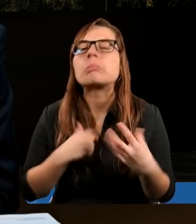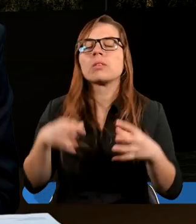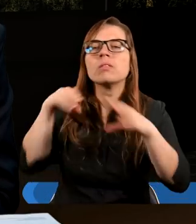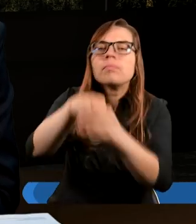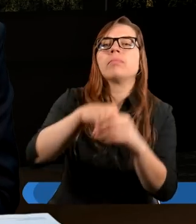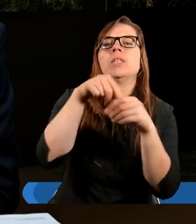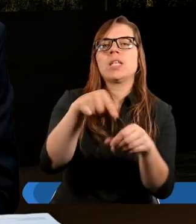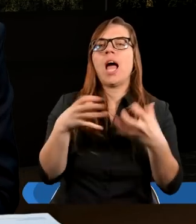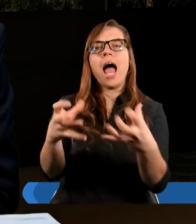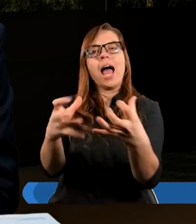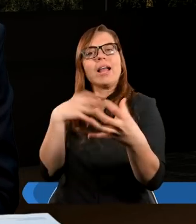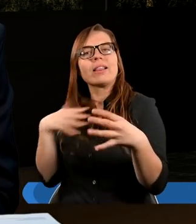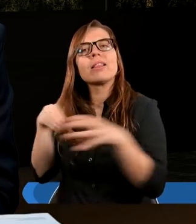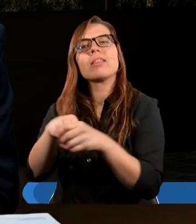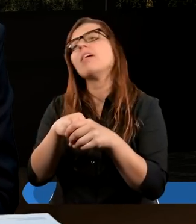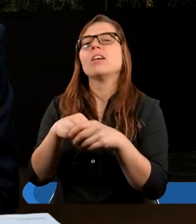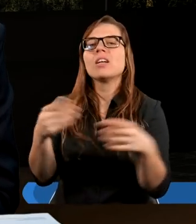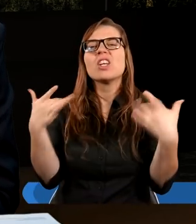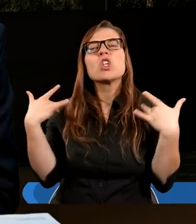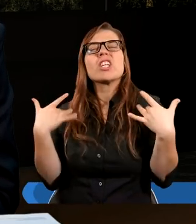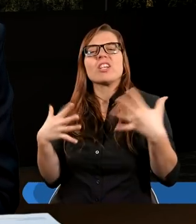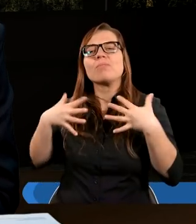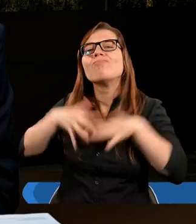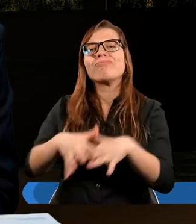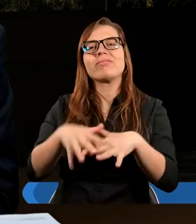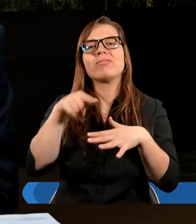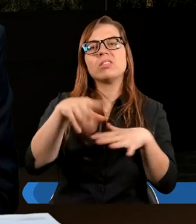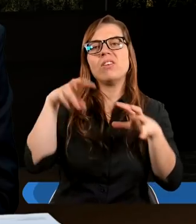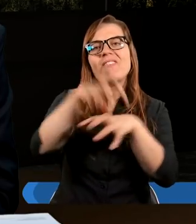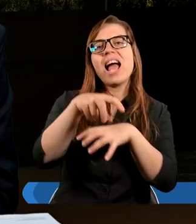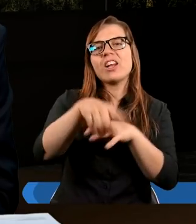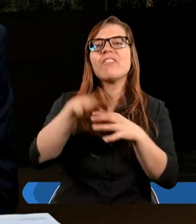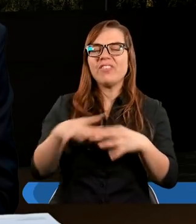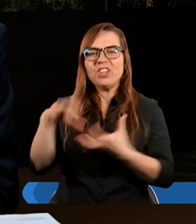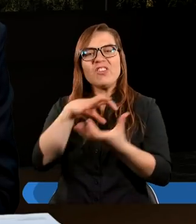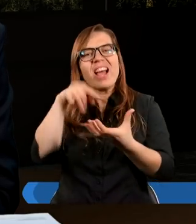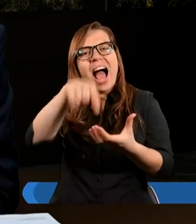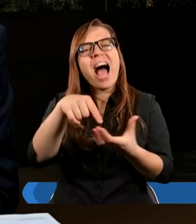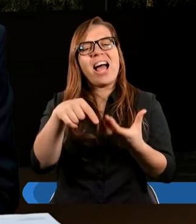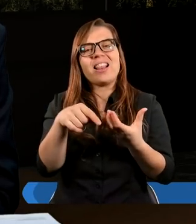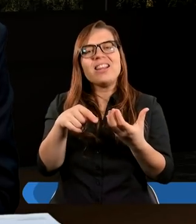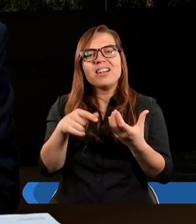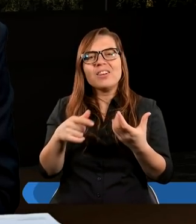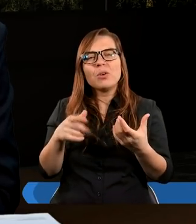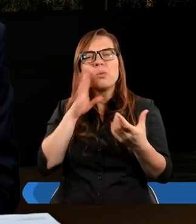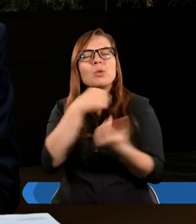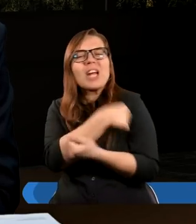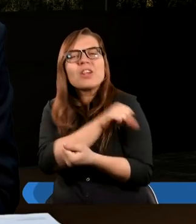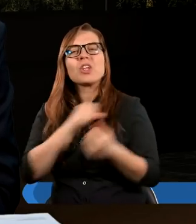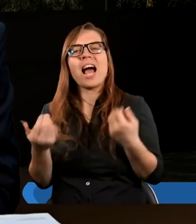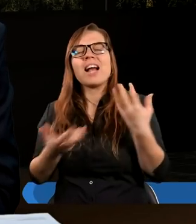I właśnie tak ja rozumiem, prawda, że ten tekst tak pokazuje, żebyśmy nawzajem budowali, znaczy mówiąc, nawzajem